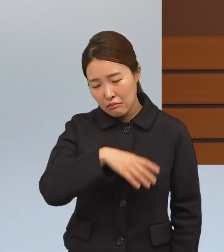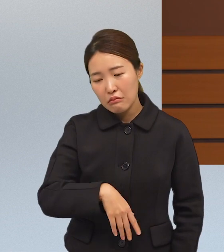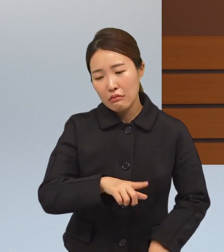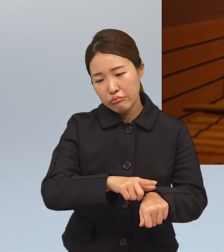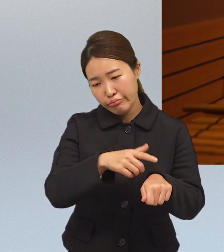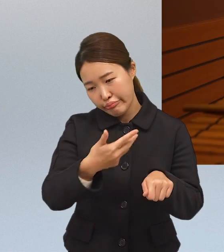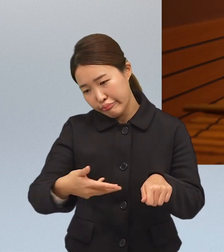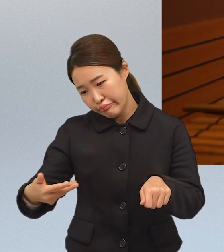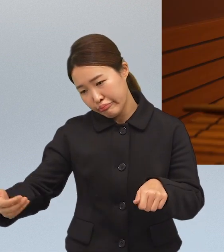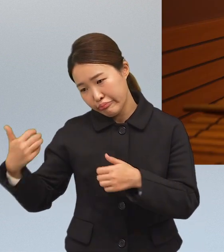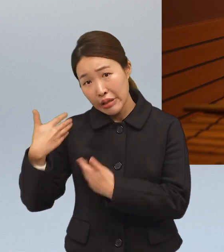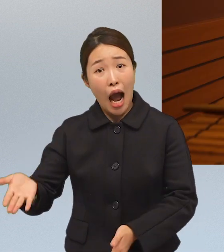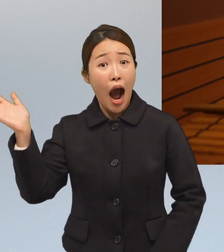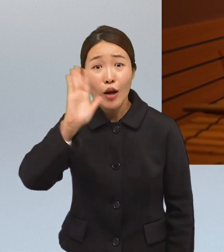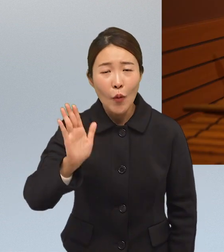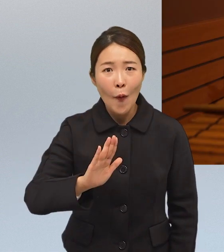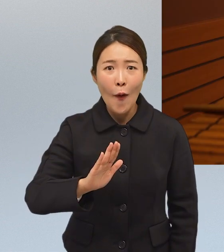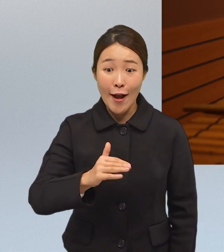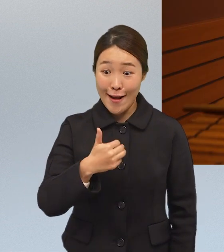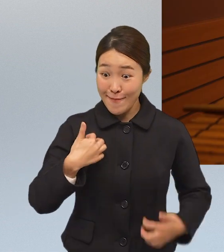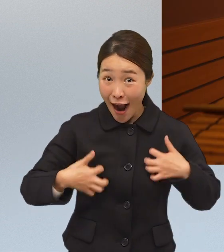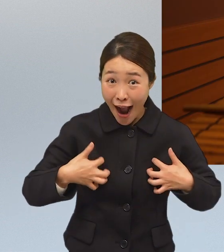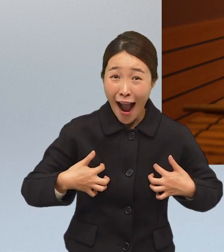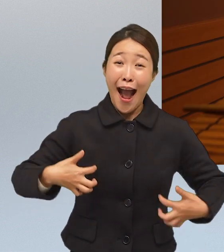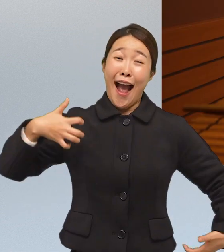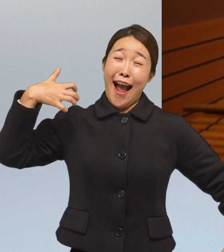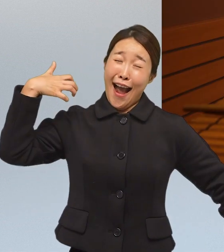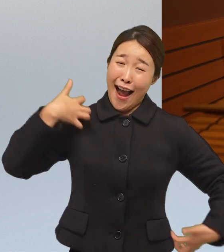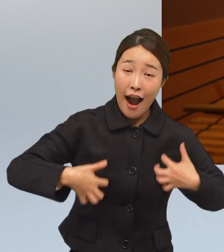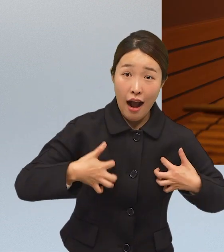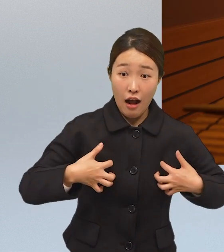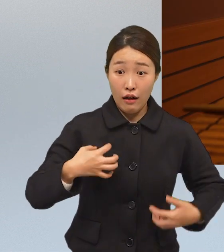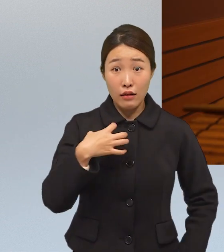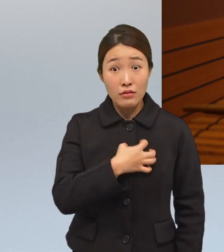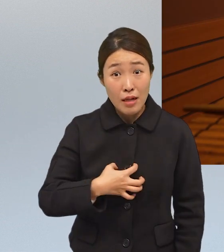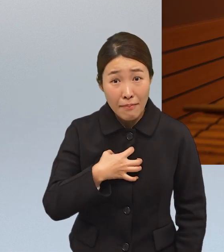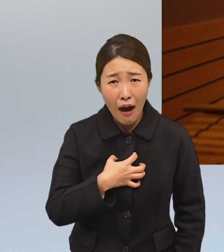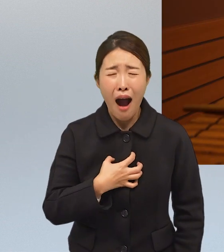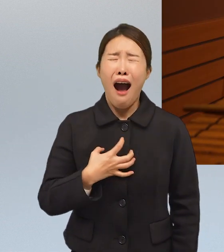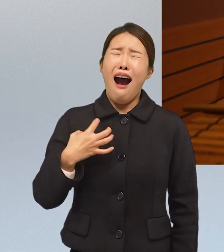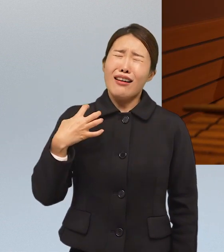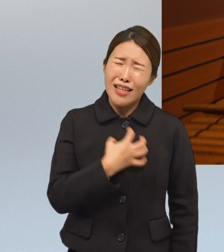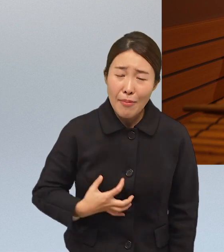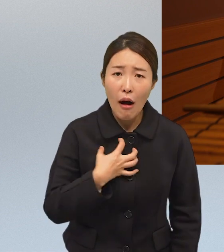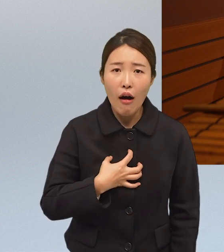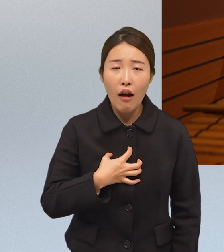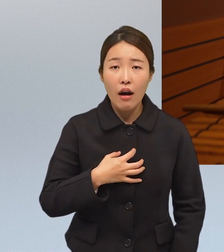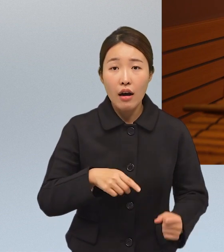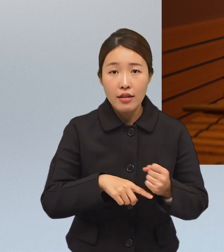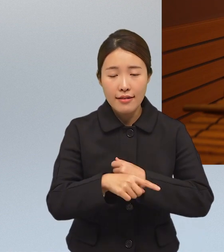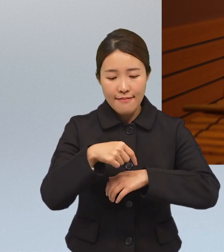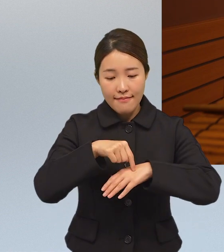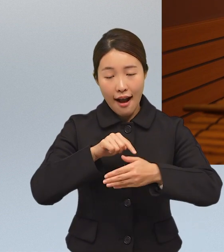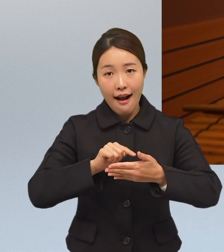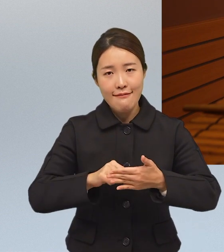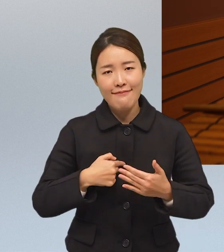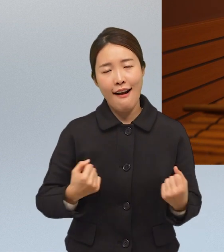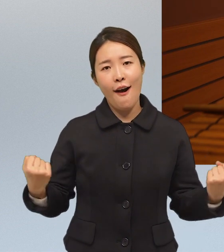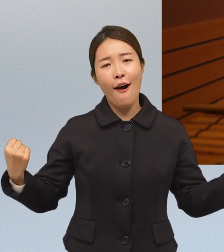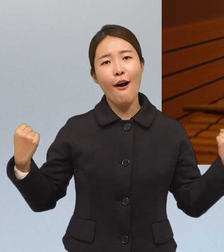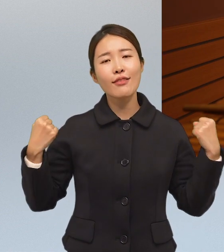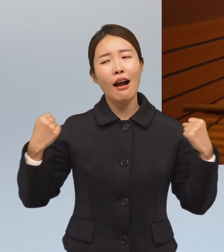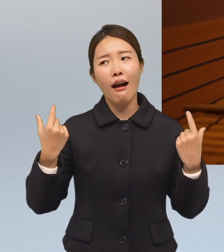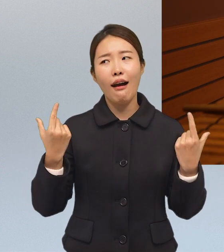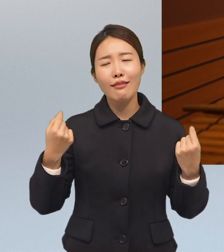그냥 흘려보내는 게 아니라 충분히 기뻐하고 충분히 슬퍼하고 그래서 또 정서적으로 더 건강하다는